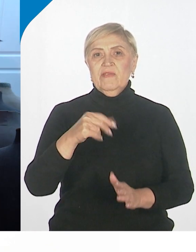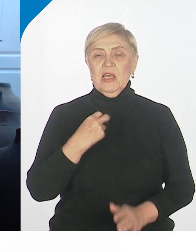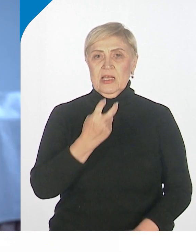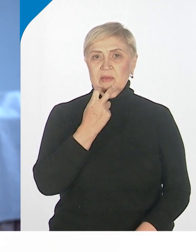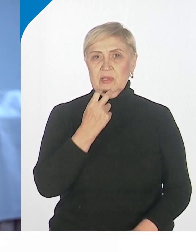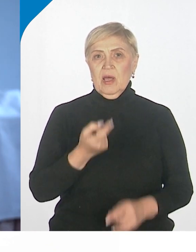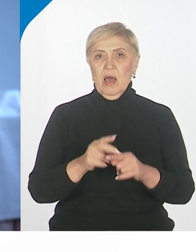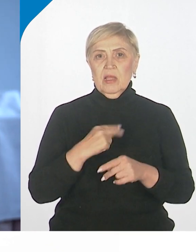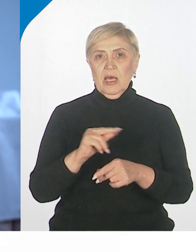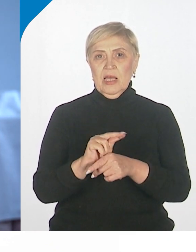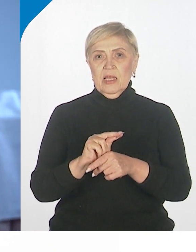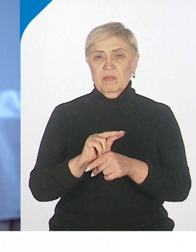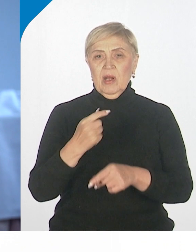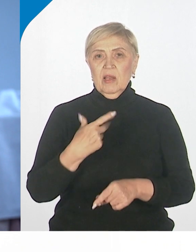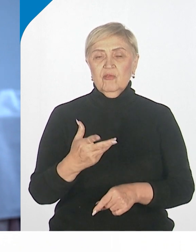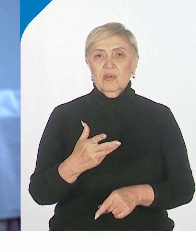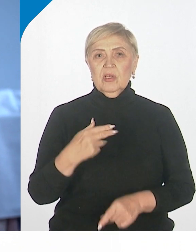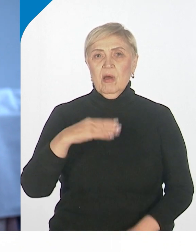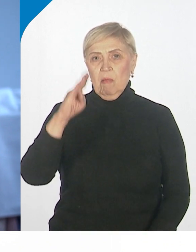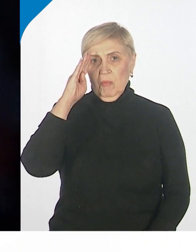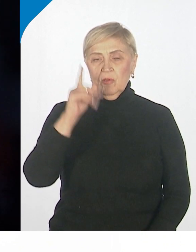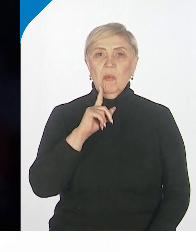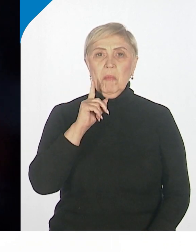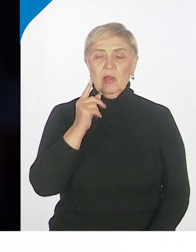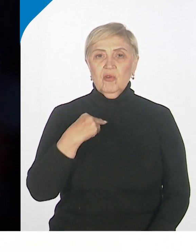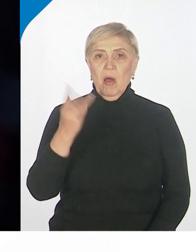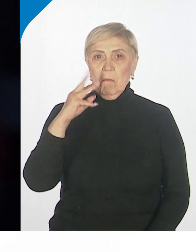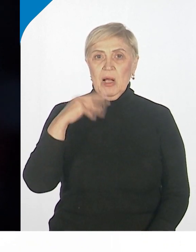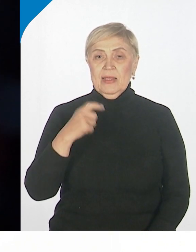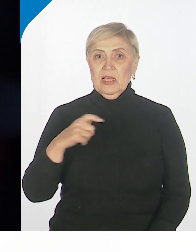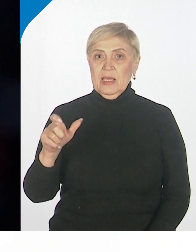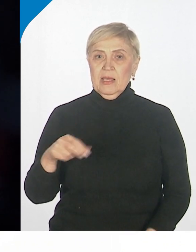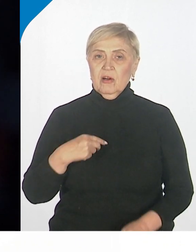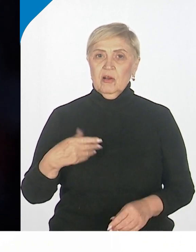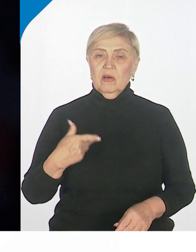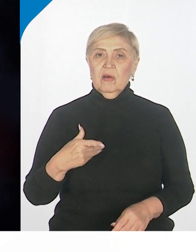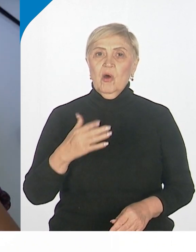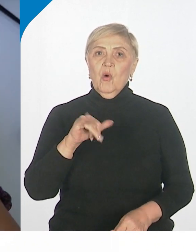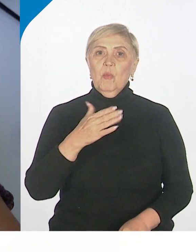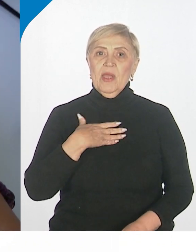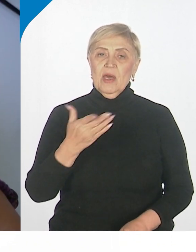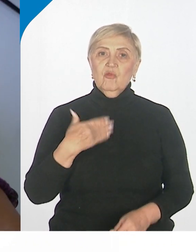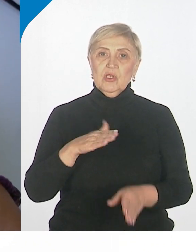дефекта. Парень, модельер, они же не поймутся. У меня исполнилась мечта.